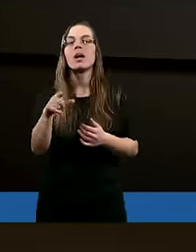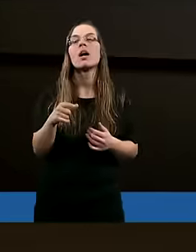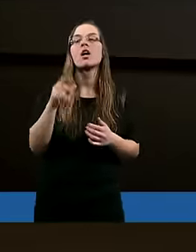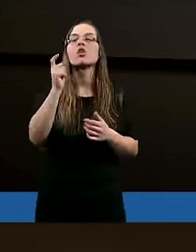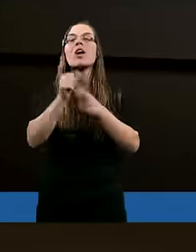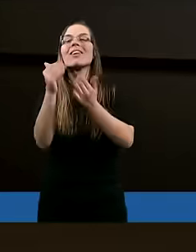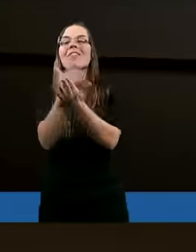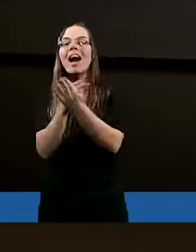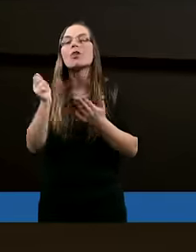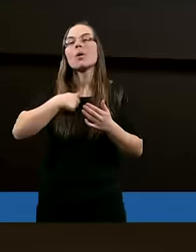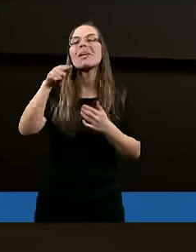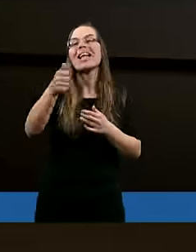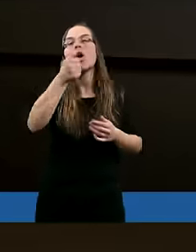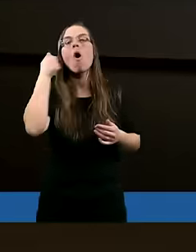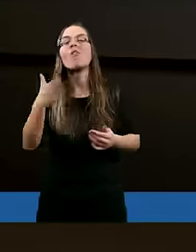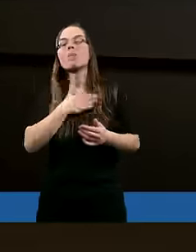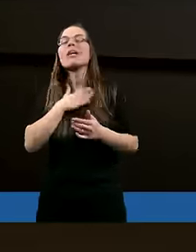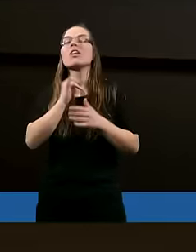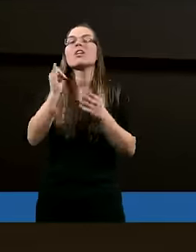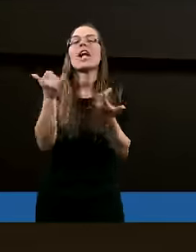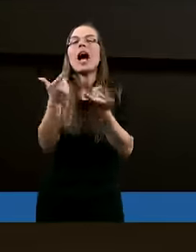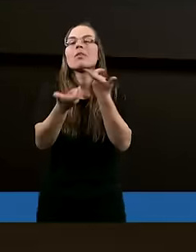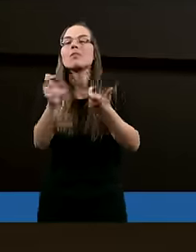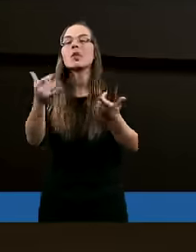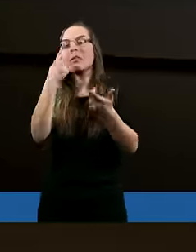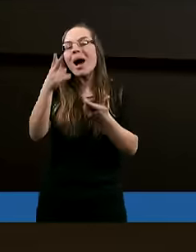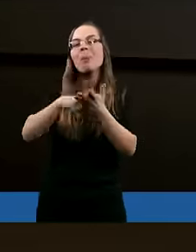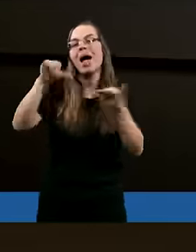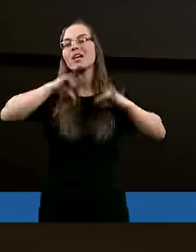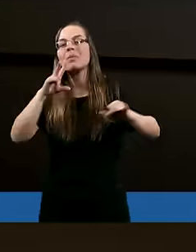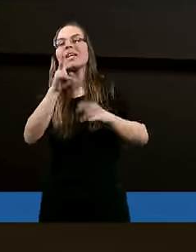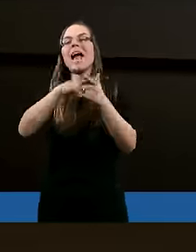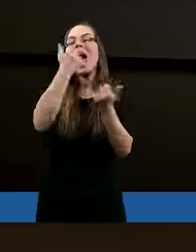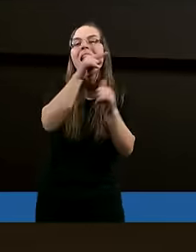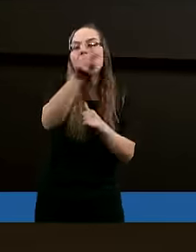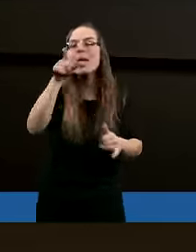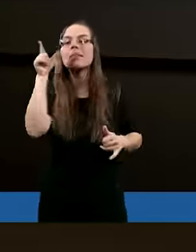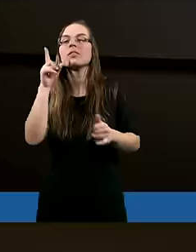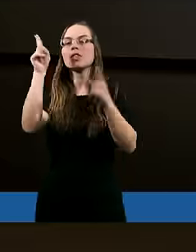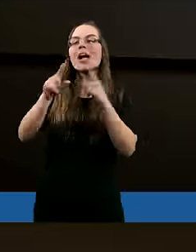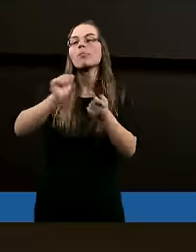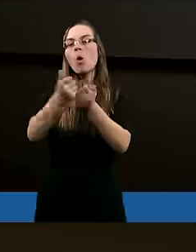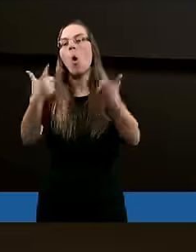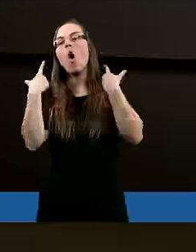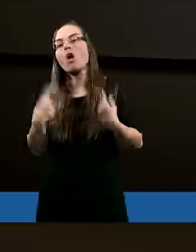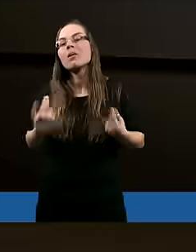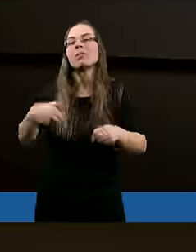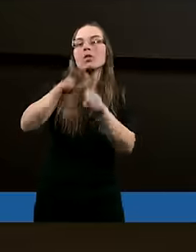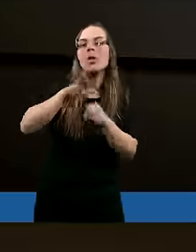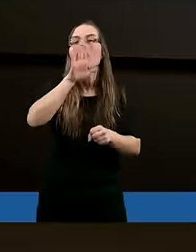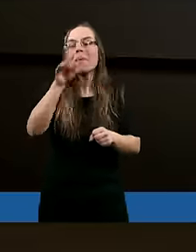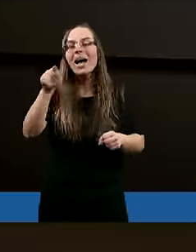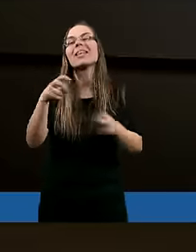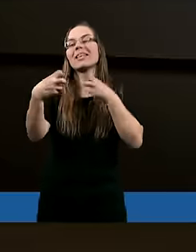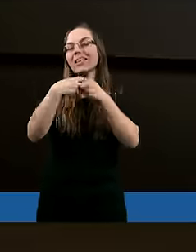warunkiem, żeby ten owoc mieć? Bo są osoby, jak patrzymy na siebie, na innych. Są osoby, które mają